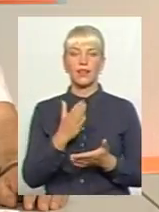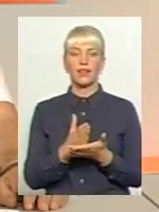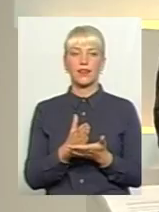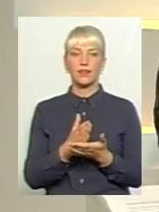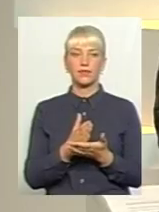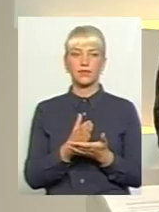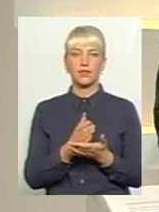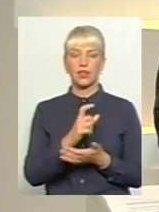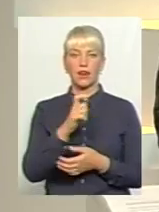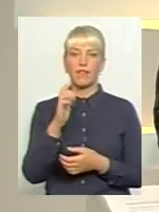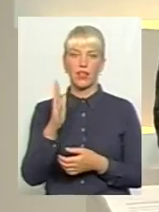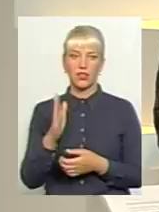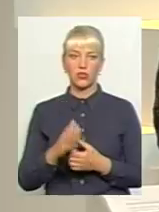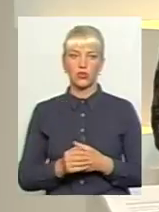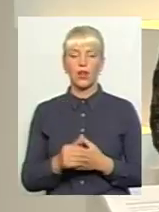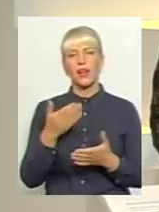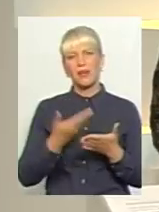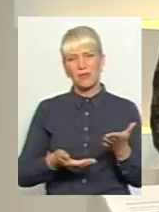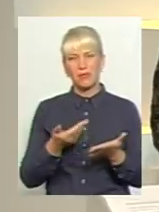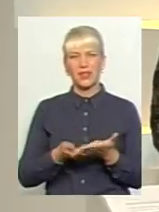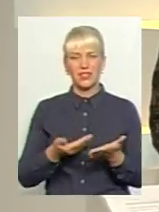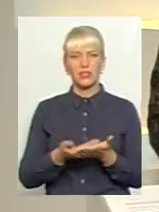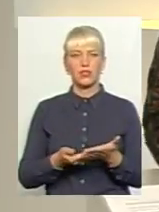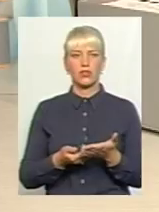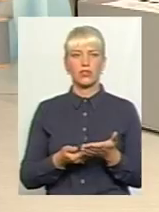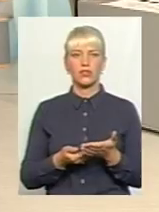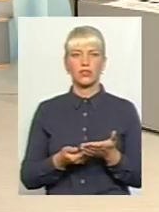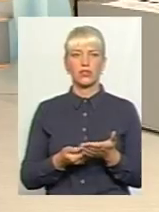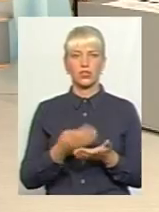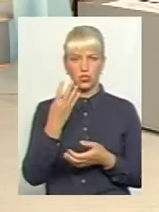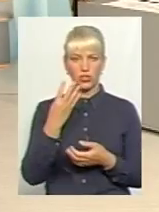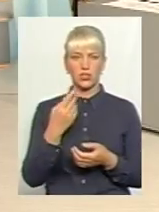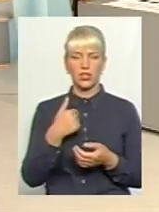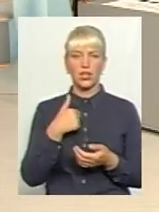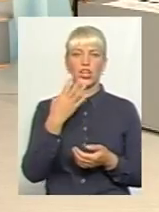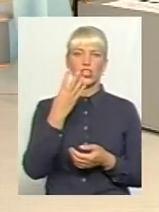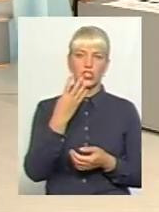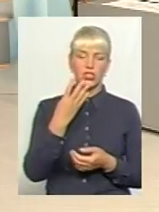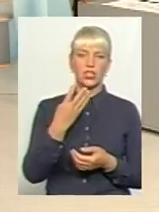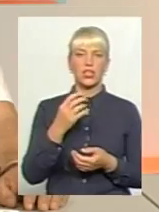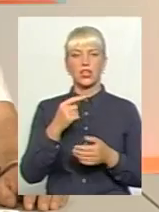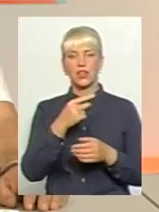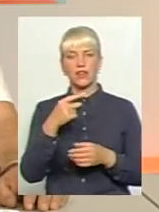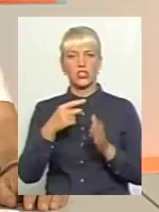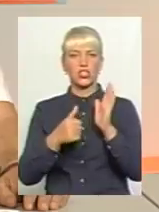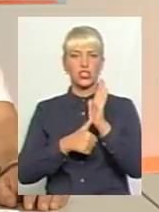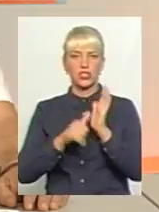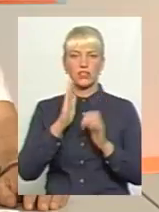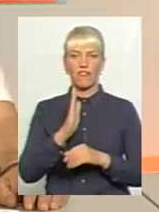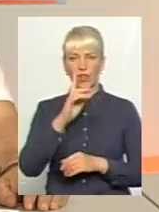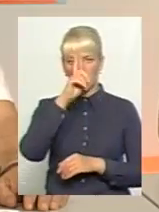Хвилиночка зараз. Там приблизно 4 місяць. Ну, там 4-6 місяць має бути тільки.